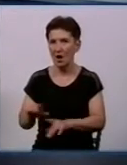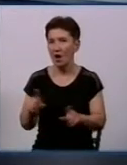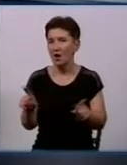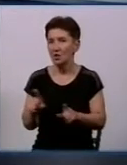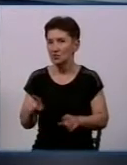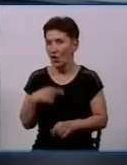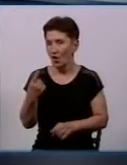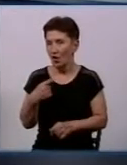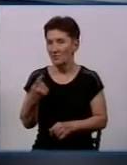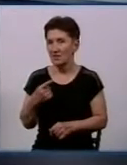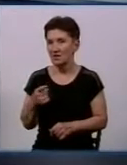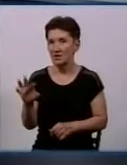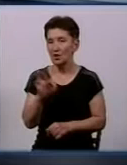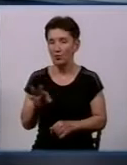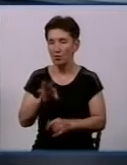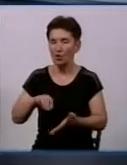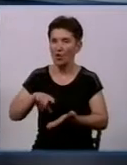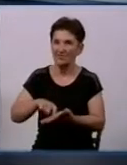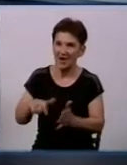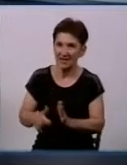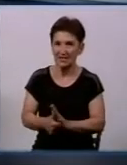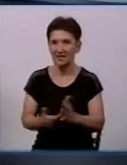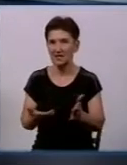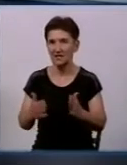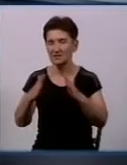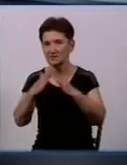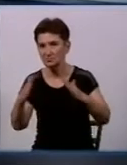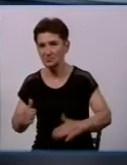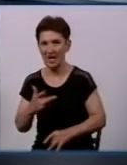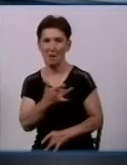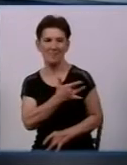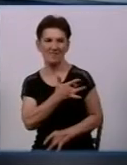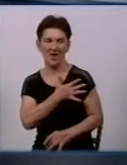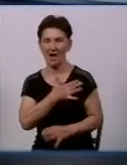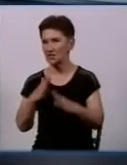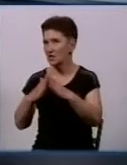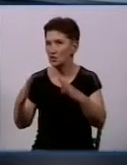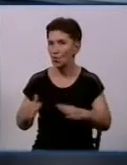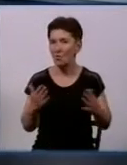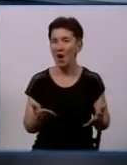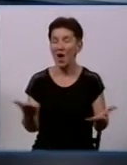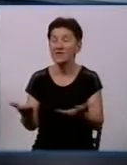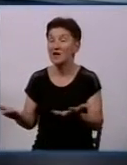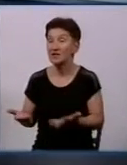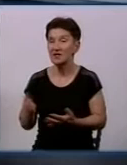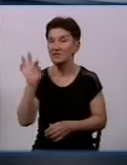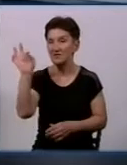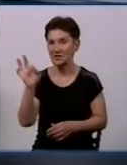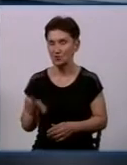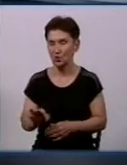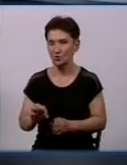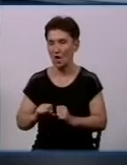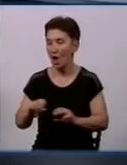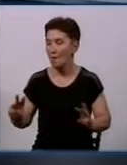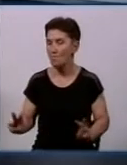квартири, про садиби, про приватні будинки, який відсоток пожеж в